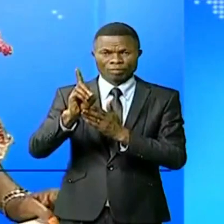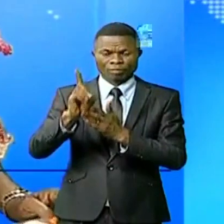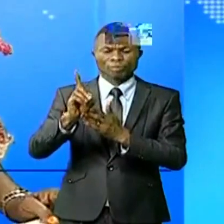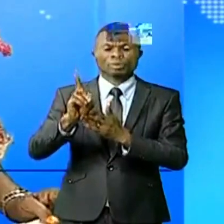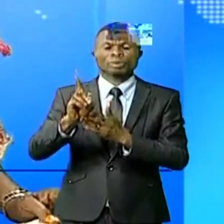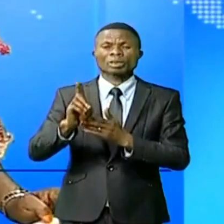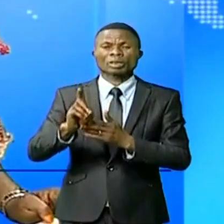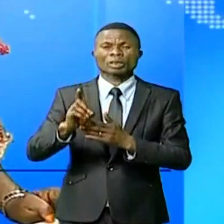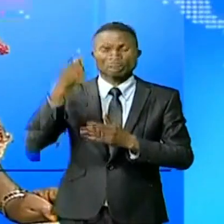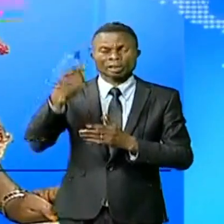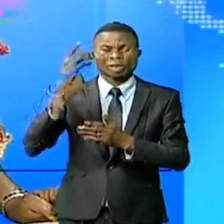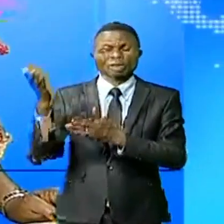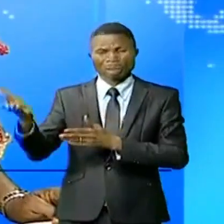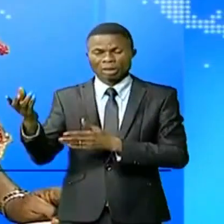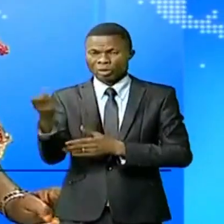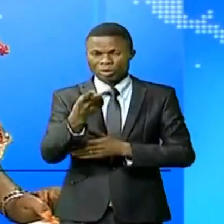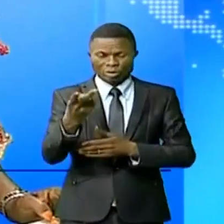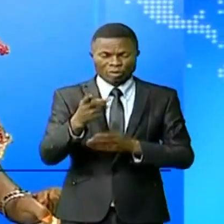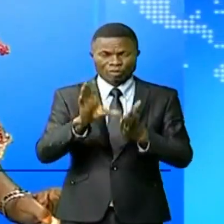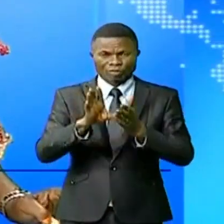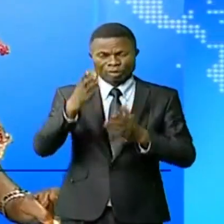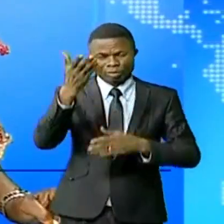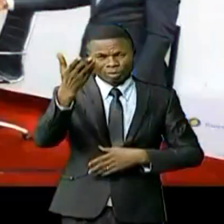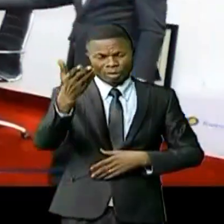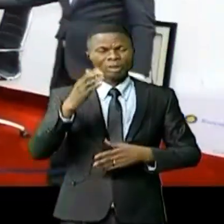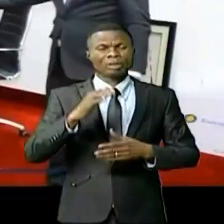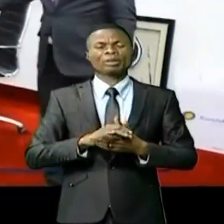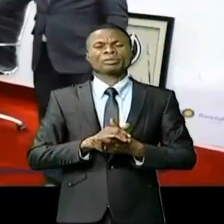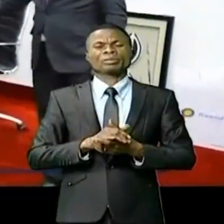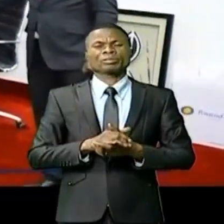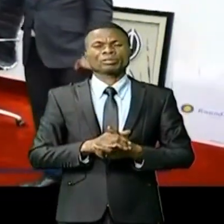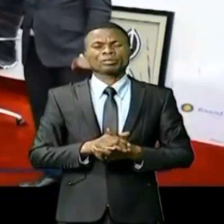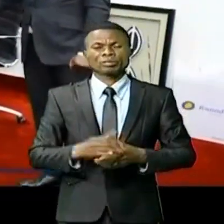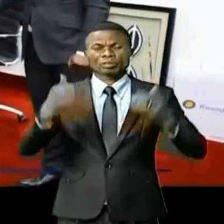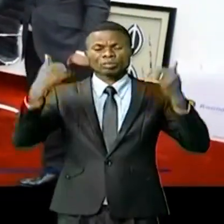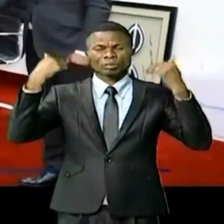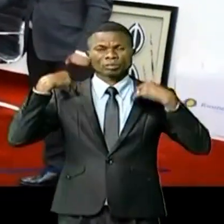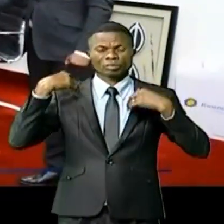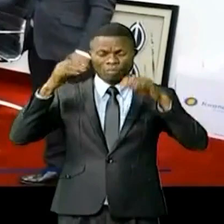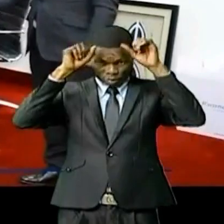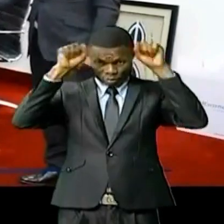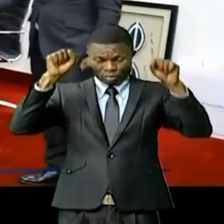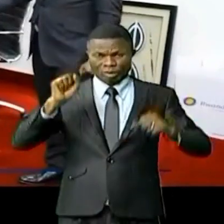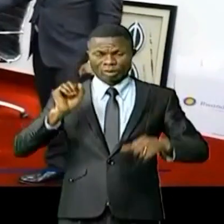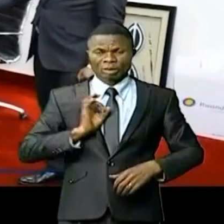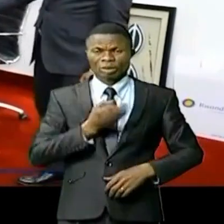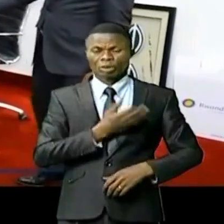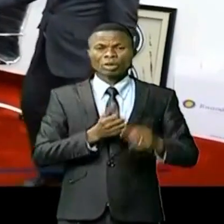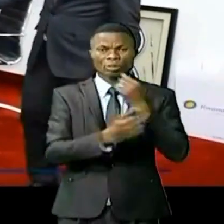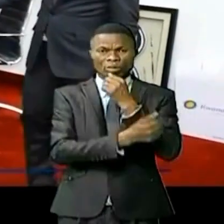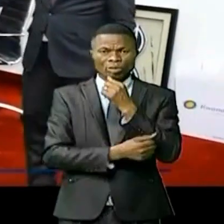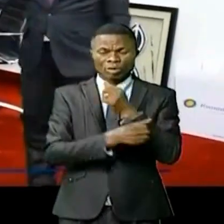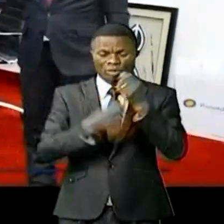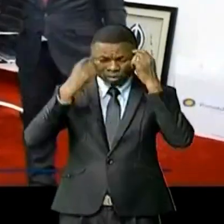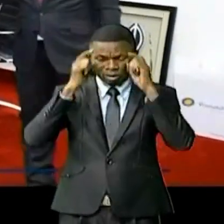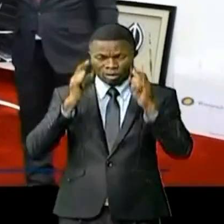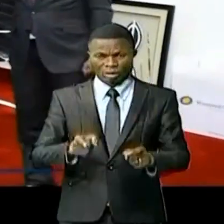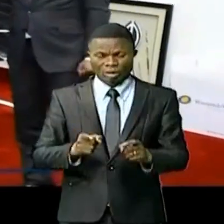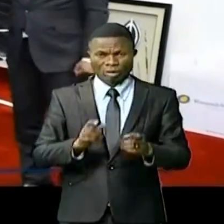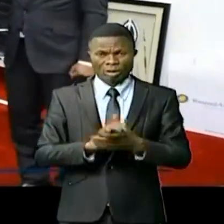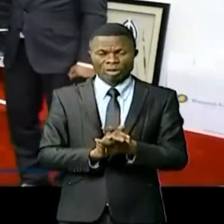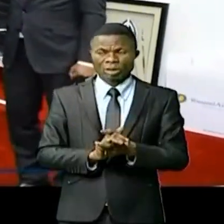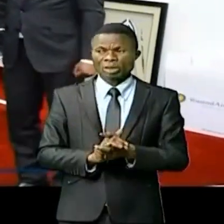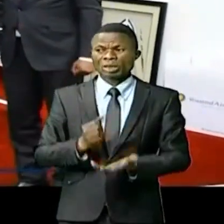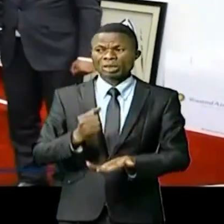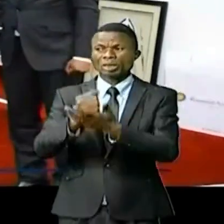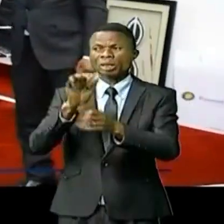d'autre part. Suzingo Chiboui pour le reportage. Le chef de l'État, Félix Antoine Tissékédi, tient à honorer les engagements de